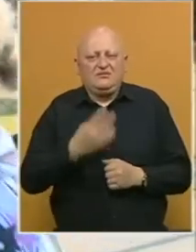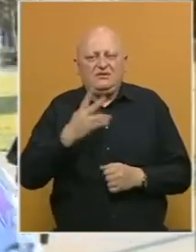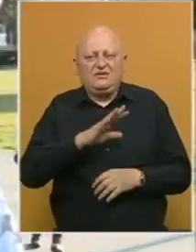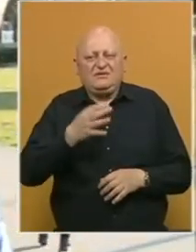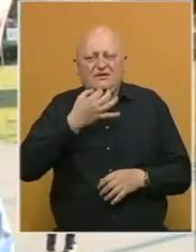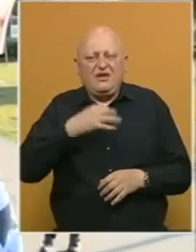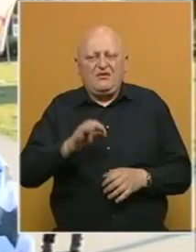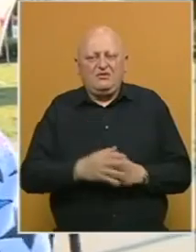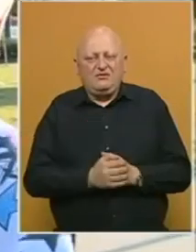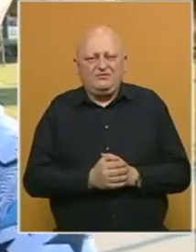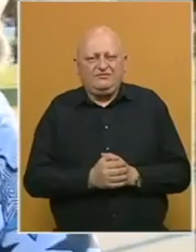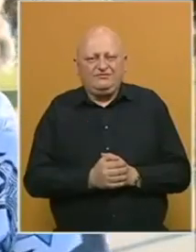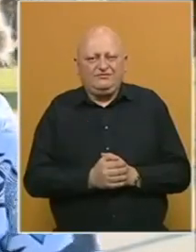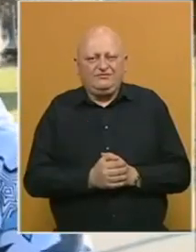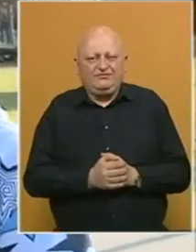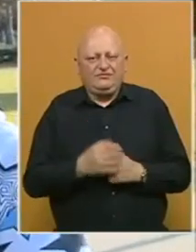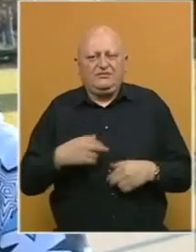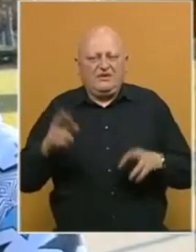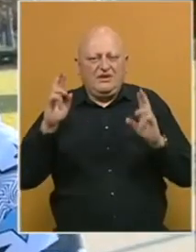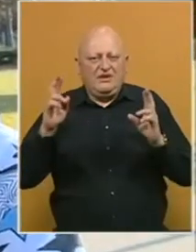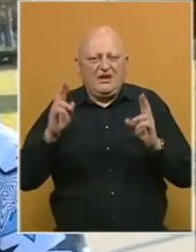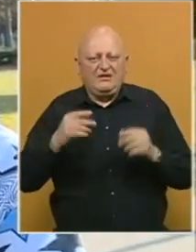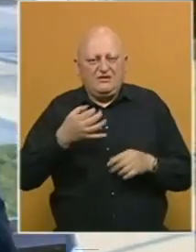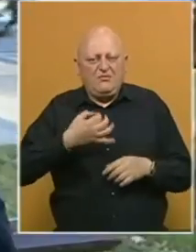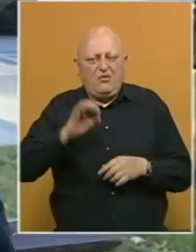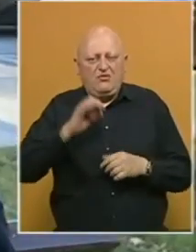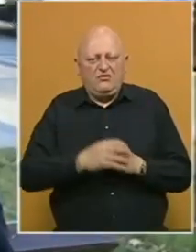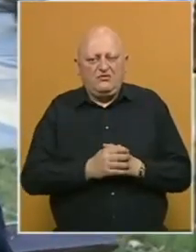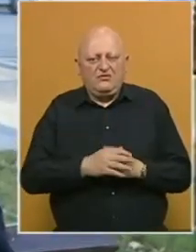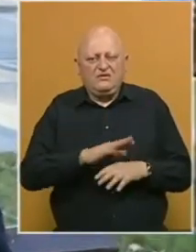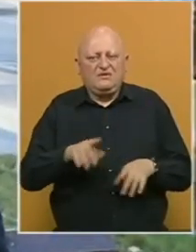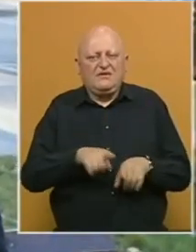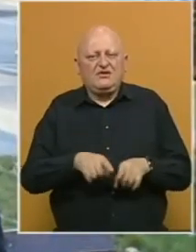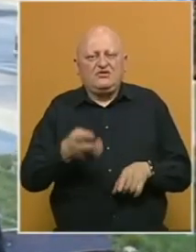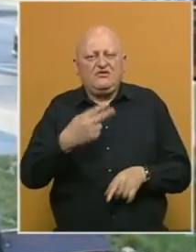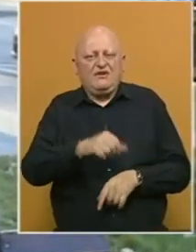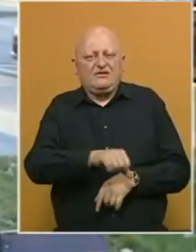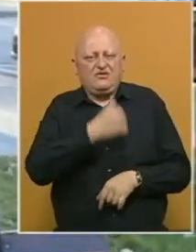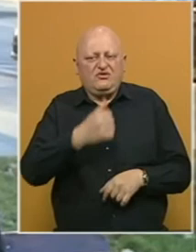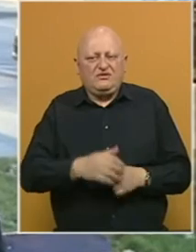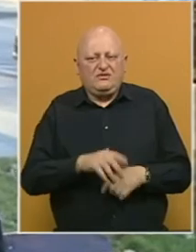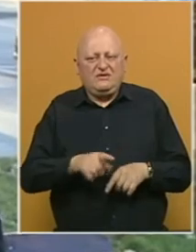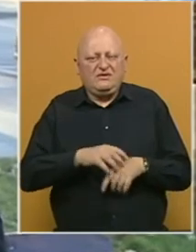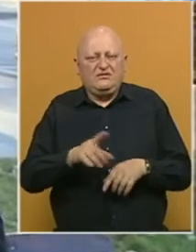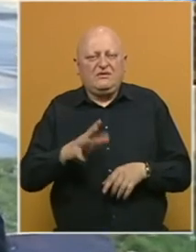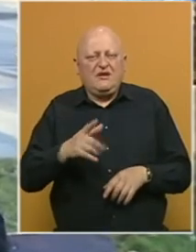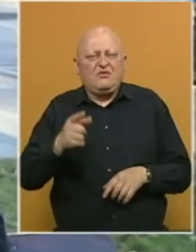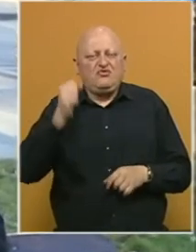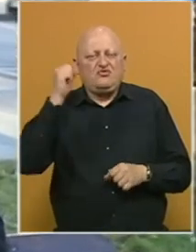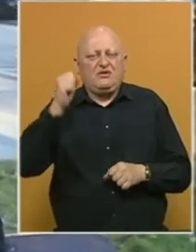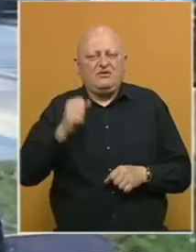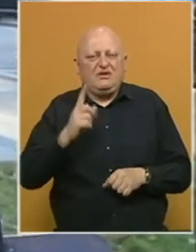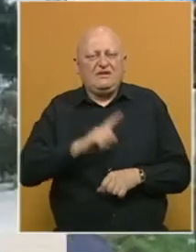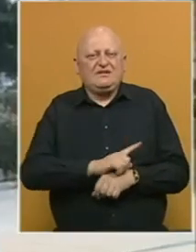najbolje, ali nadamo se da će poboljšati. Sve je istilo, 20 godina radni isti vladaju. Nema tu nemo krati ni